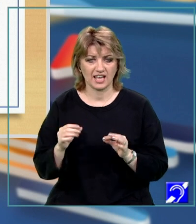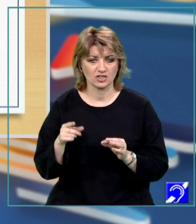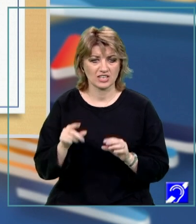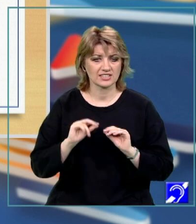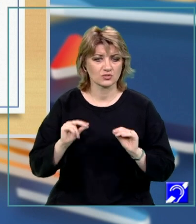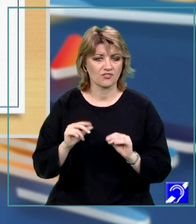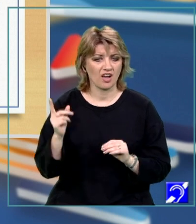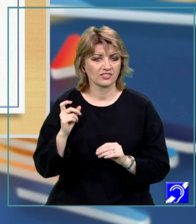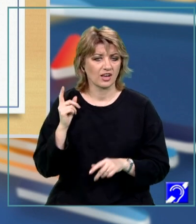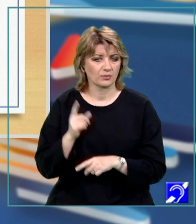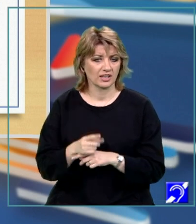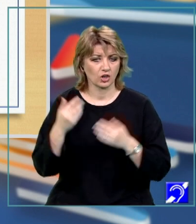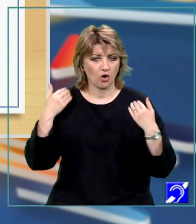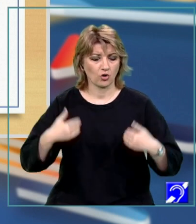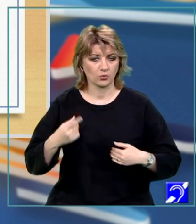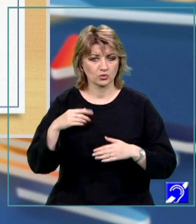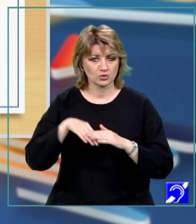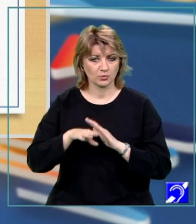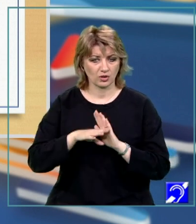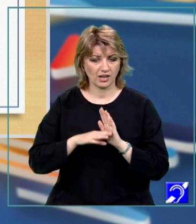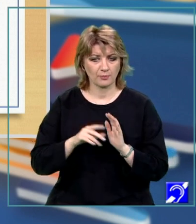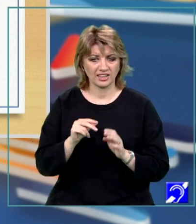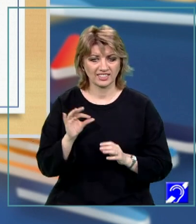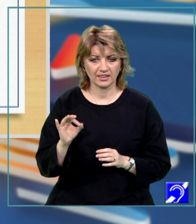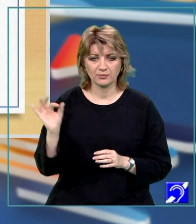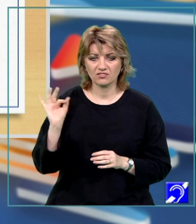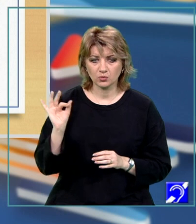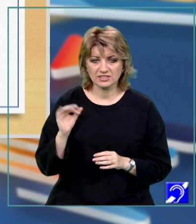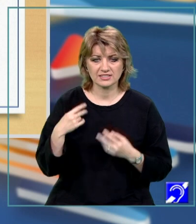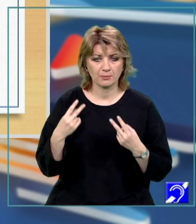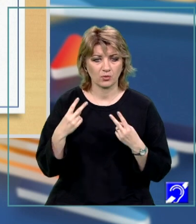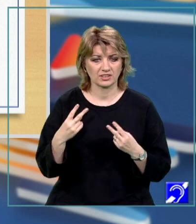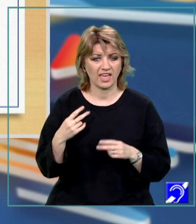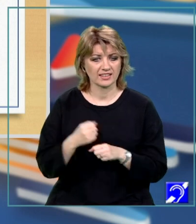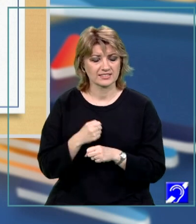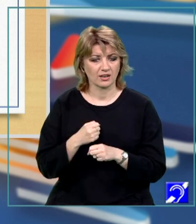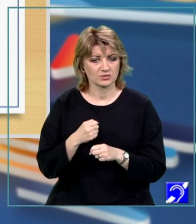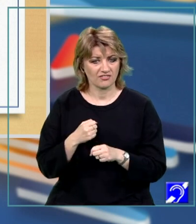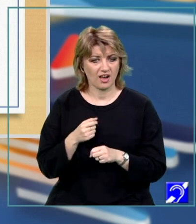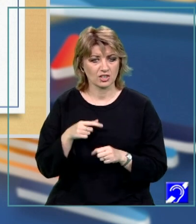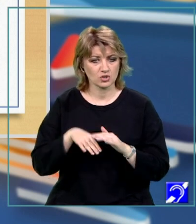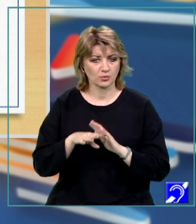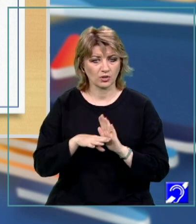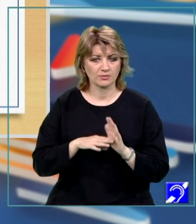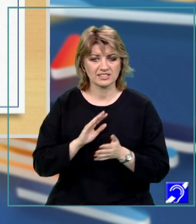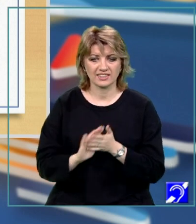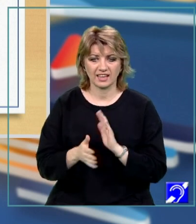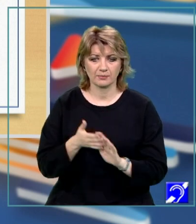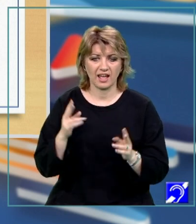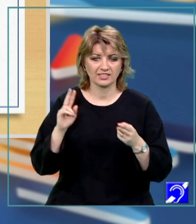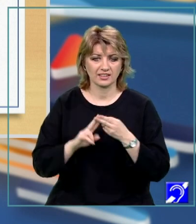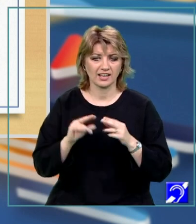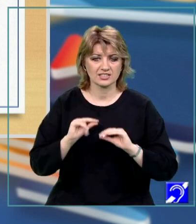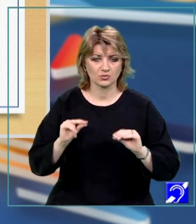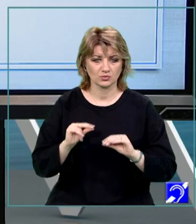obligatorie în corpul unui subprogram de tip funcție. Ceea ce este important, executarea subprogramului se termină la întâlnirea instrucțiunii